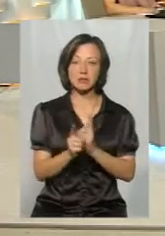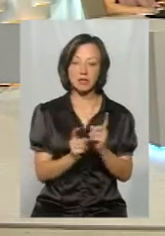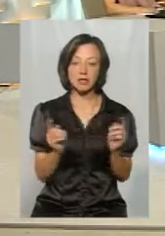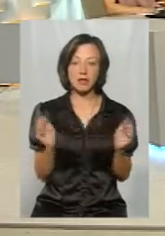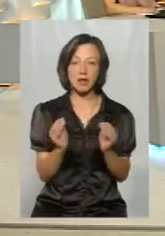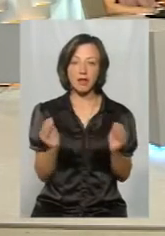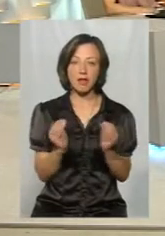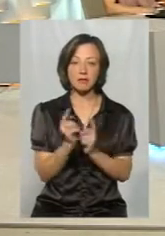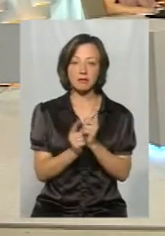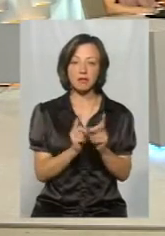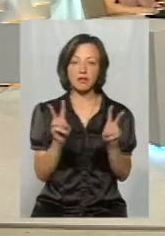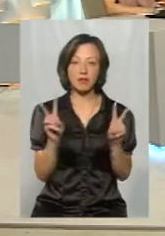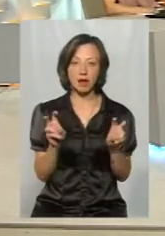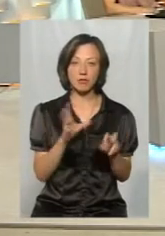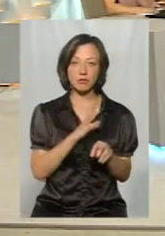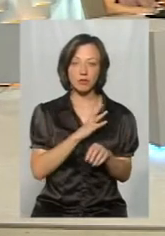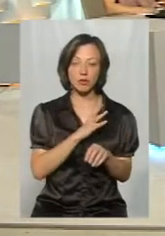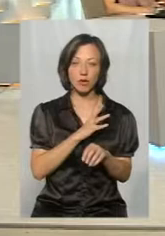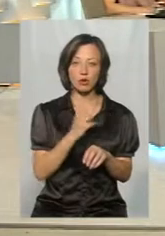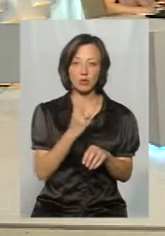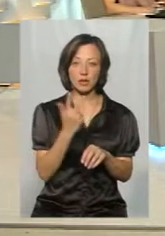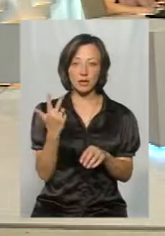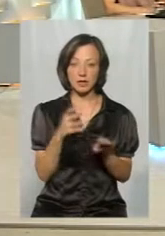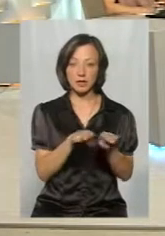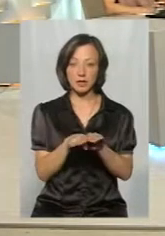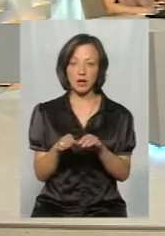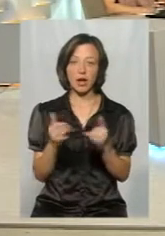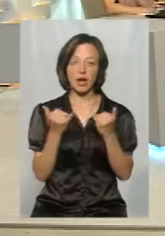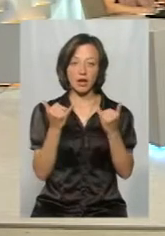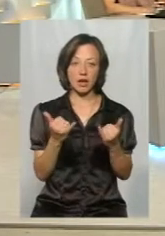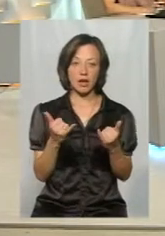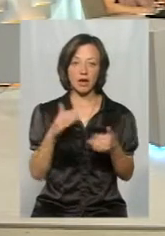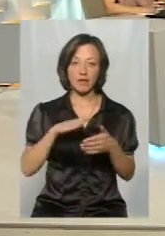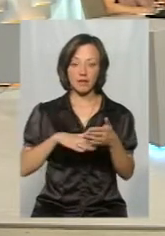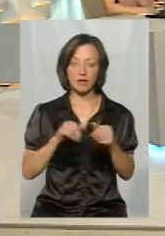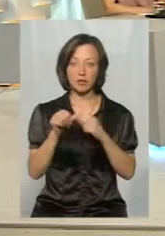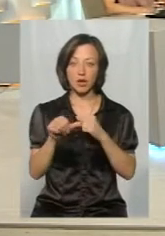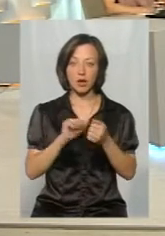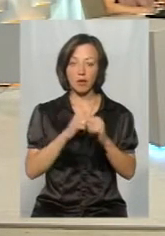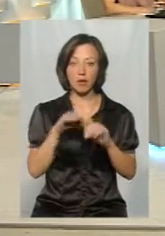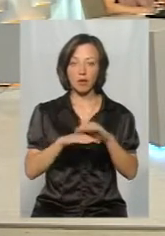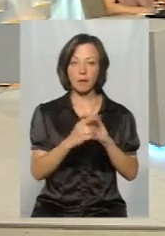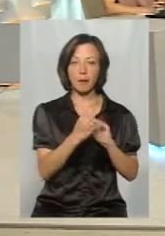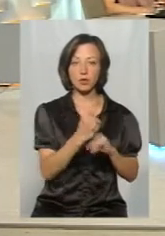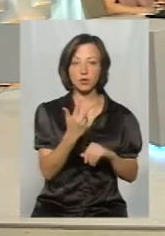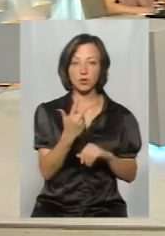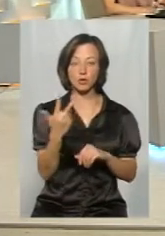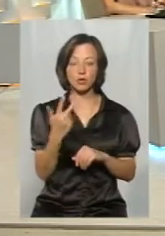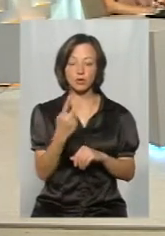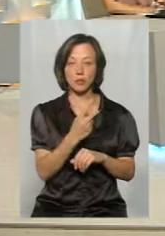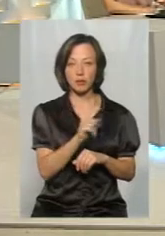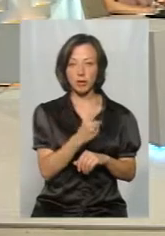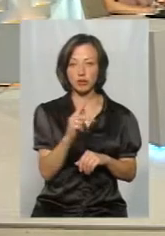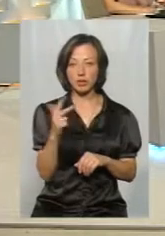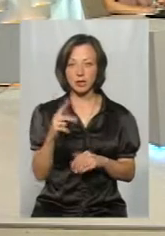маленьку зміну в назву. Там було другий, третій рівень, а для виключення зробили де Кам з Подільського перший, другий, третій. Для